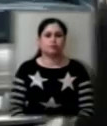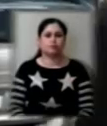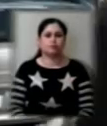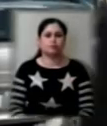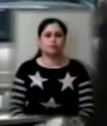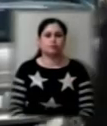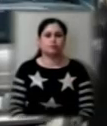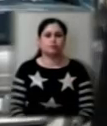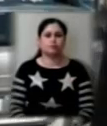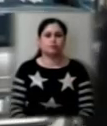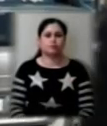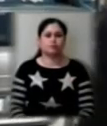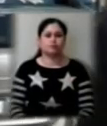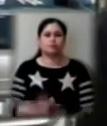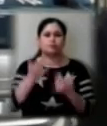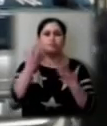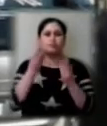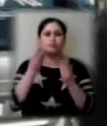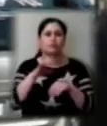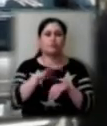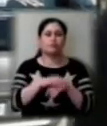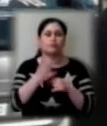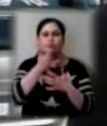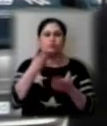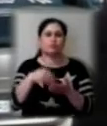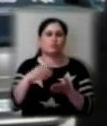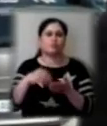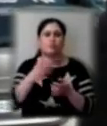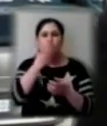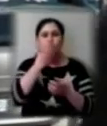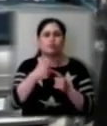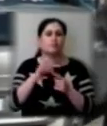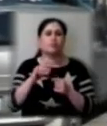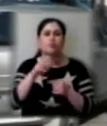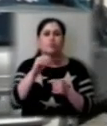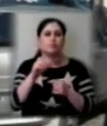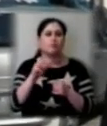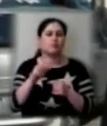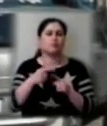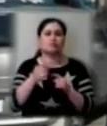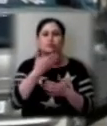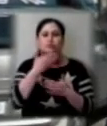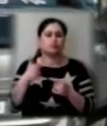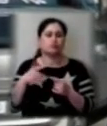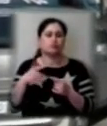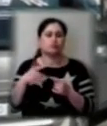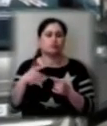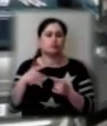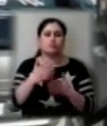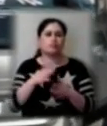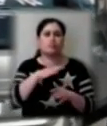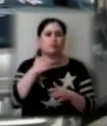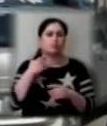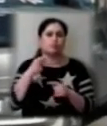На сьогоднішній день фактично неможливо придбати маску ні в аптеці, ні де, і спекулятивна вартість інколи досягає тисячі гривень.